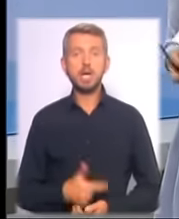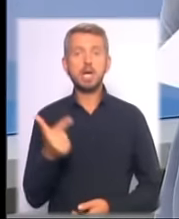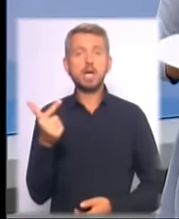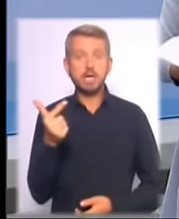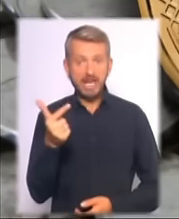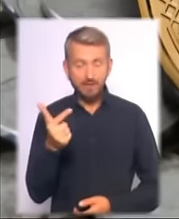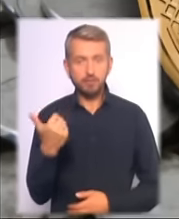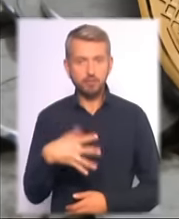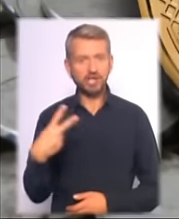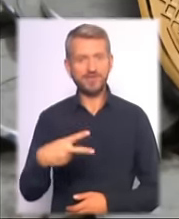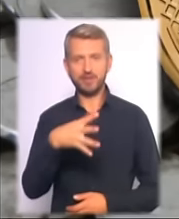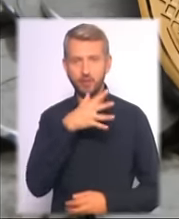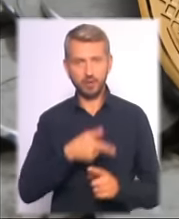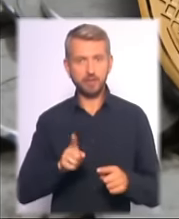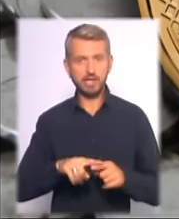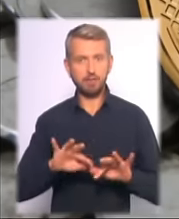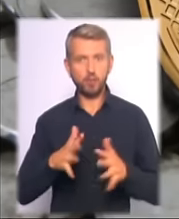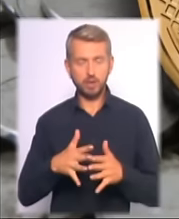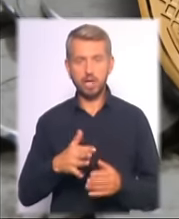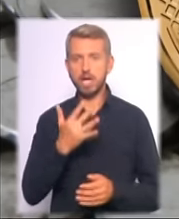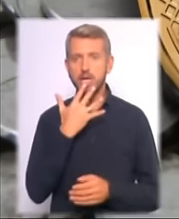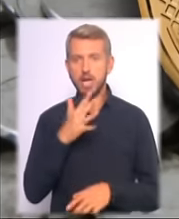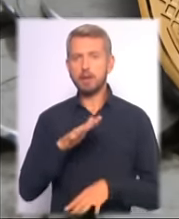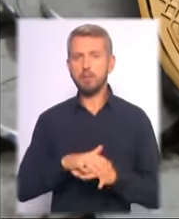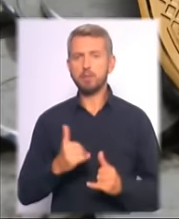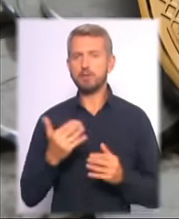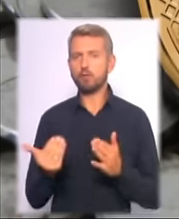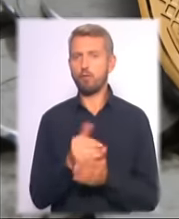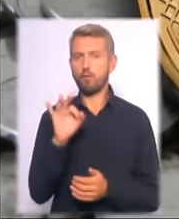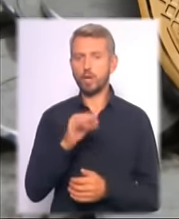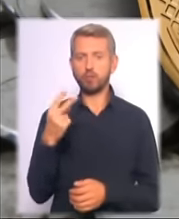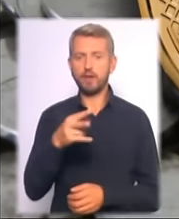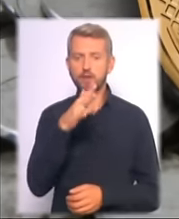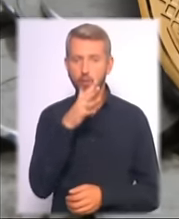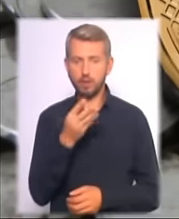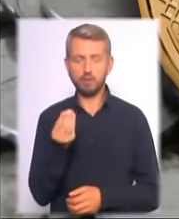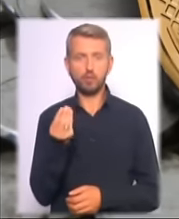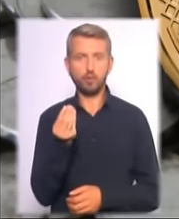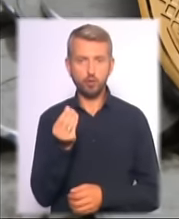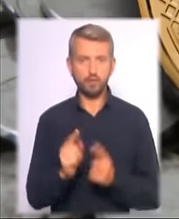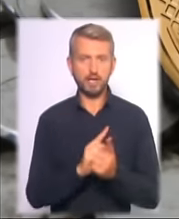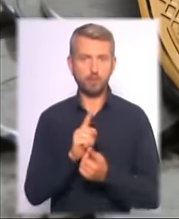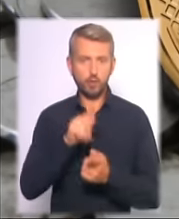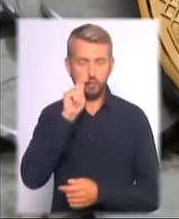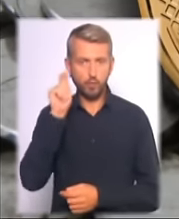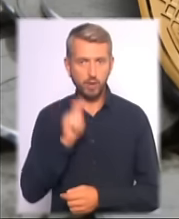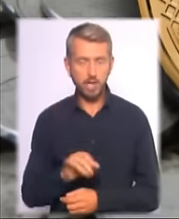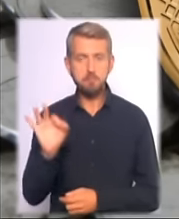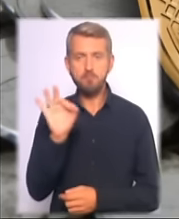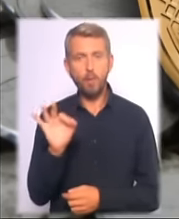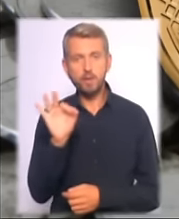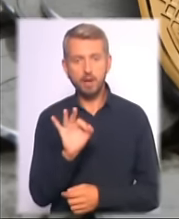20. Цій події Нацбанк присвятив нову монету 20 років грошовій реформі в Україні. Монета